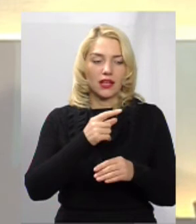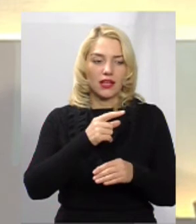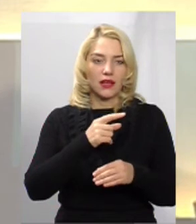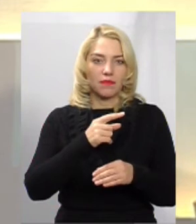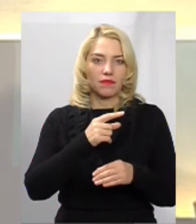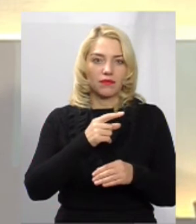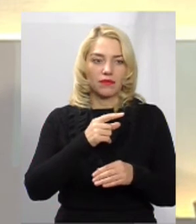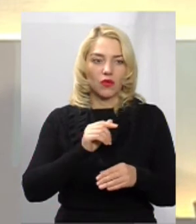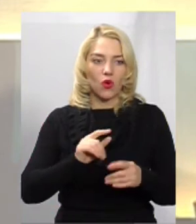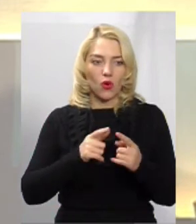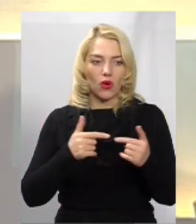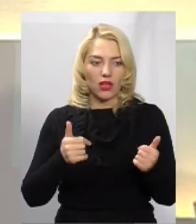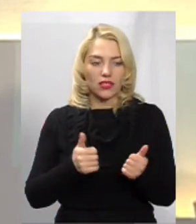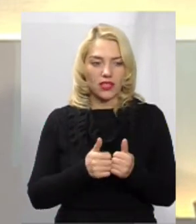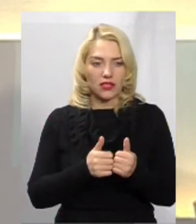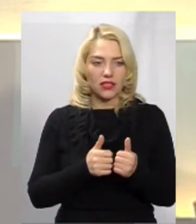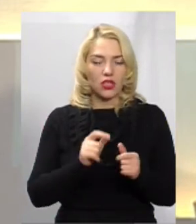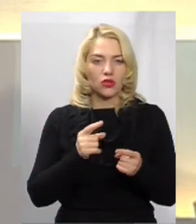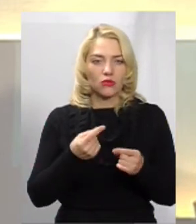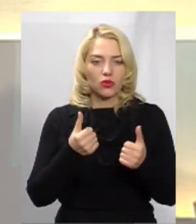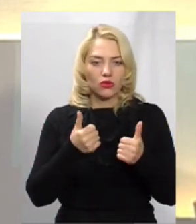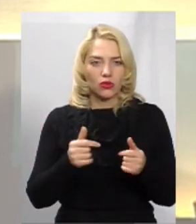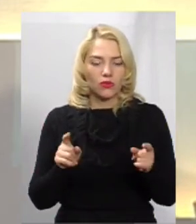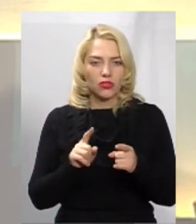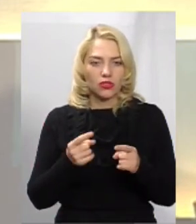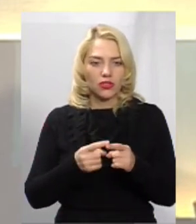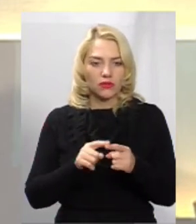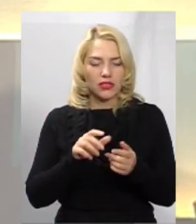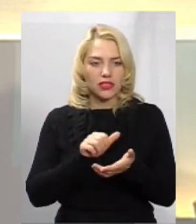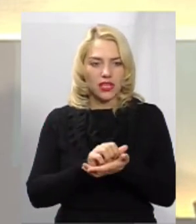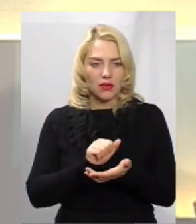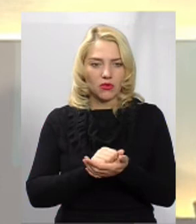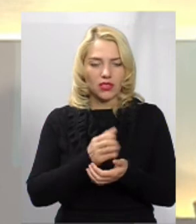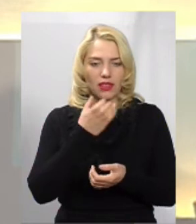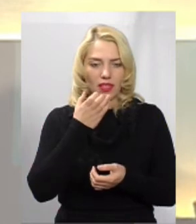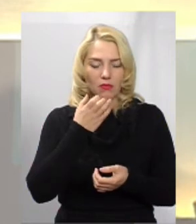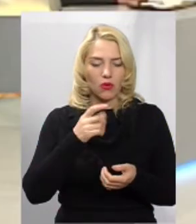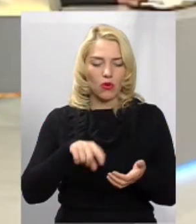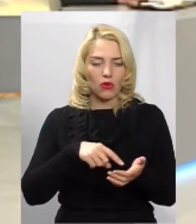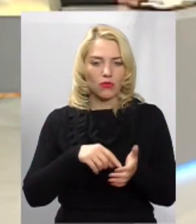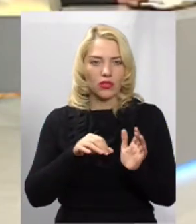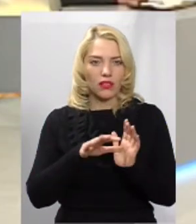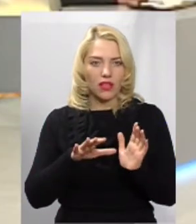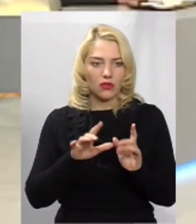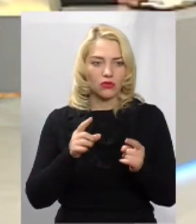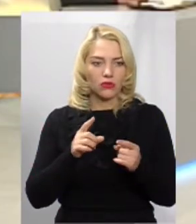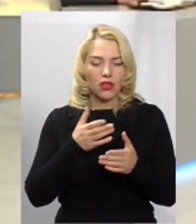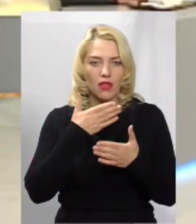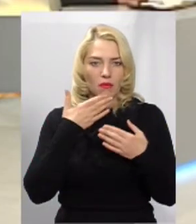Чому дуже добре, що у нас займається внутрянкою теплокумуну енерго? Немає